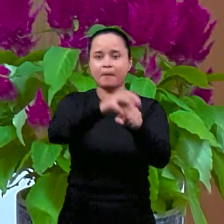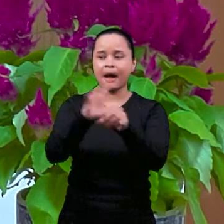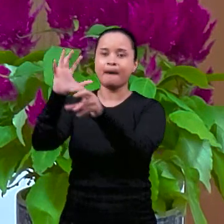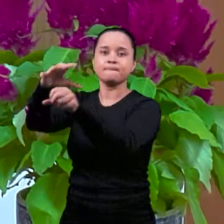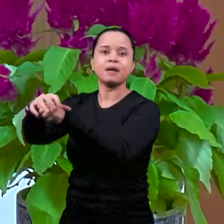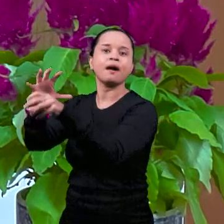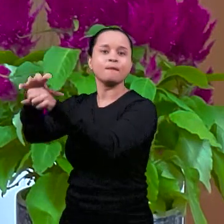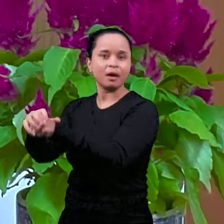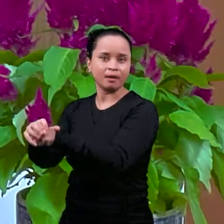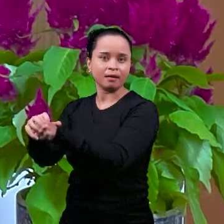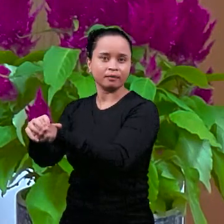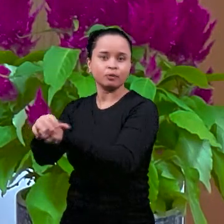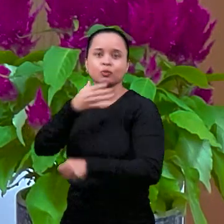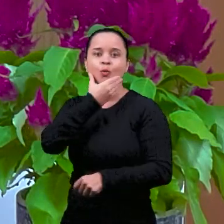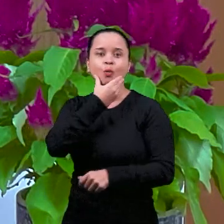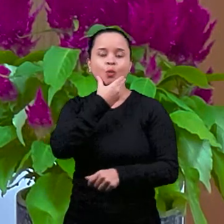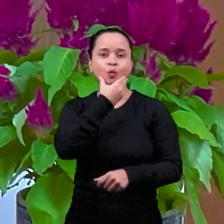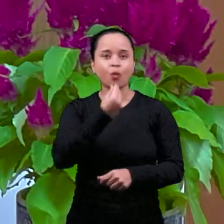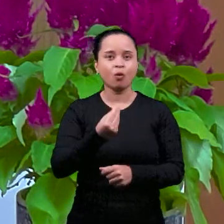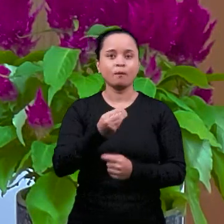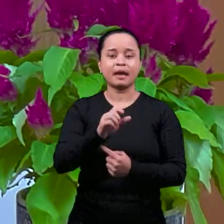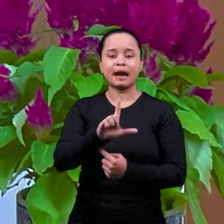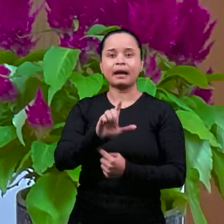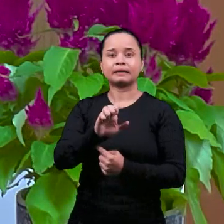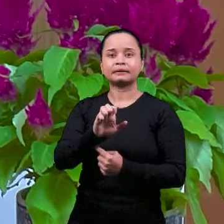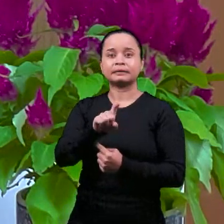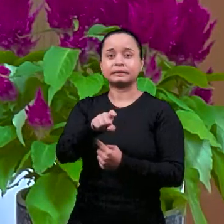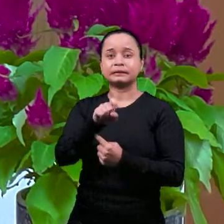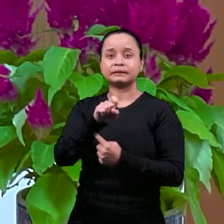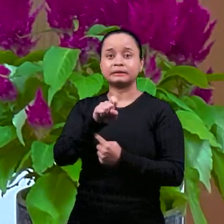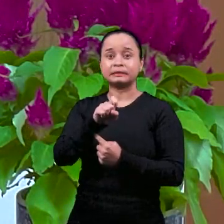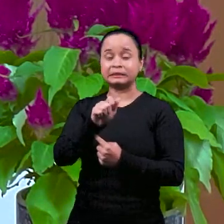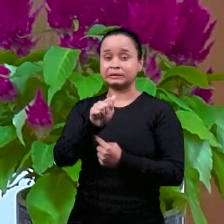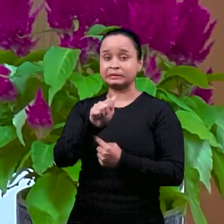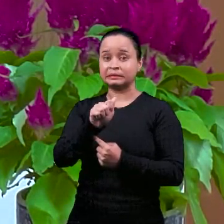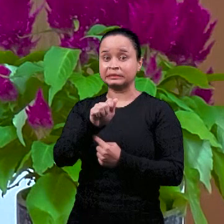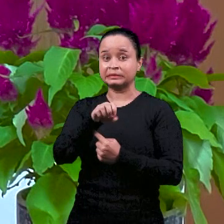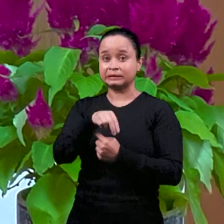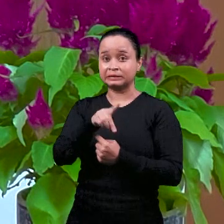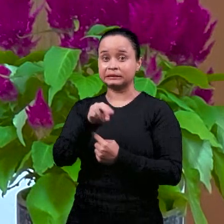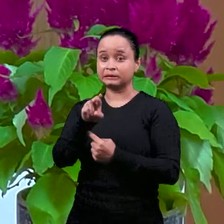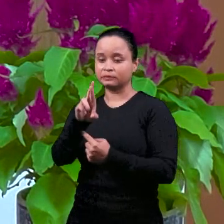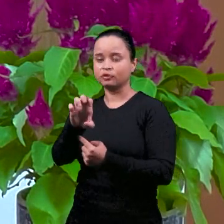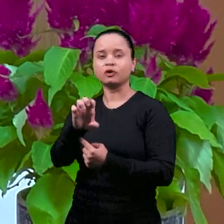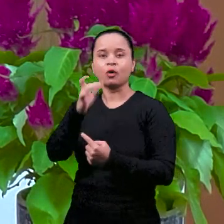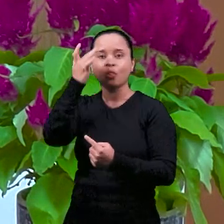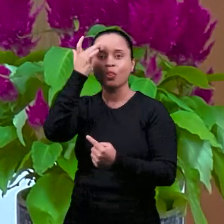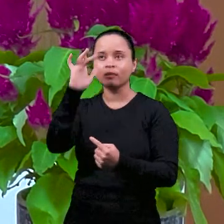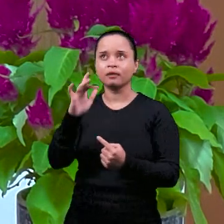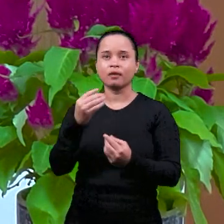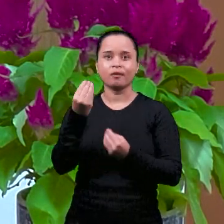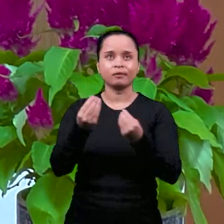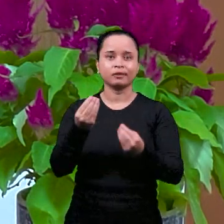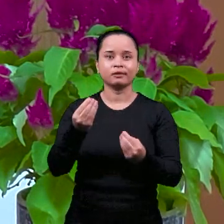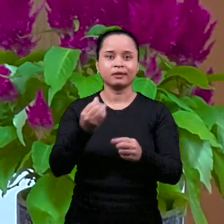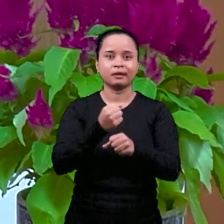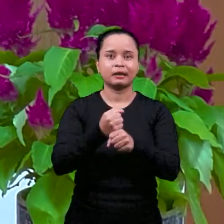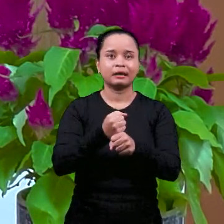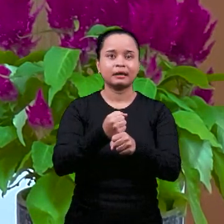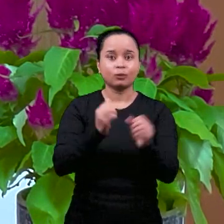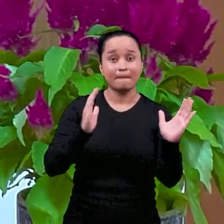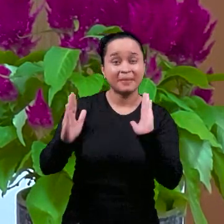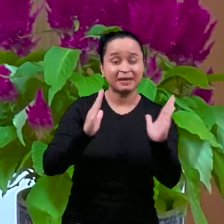были захвачены Александром Великом еще до Римской империи. Я не знаю, каким образом он